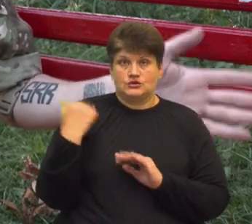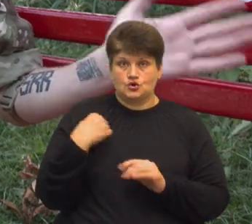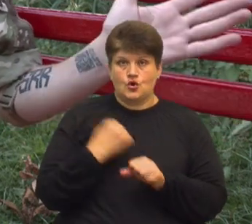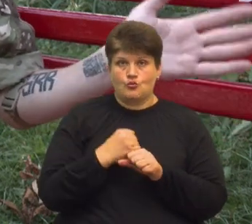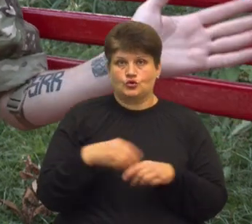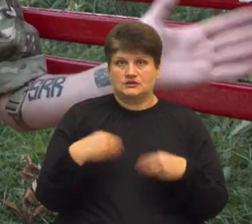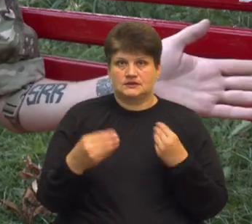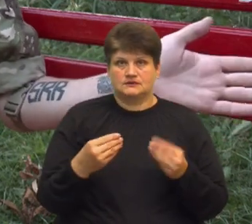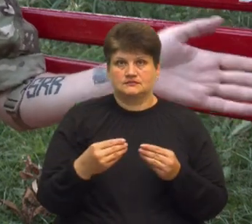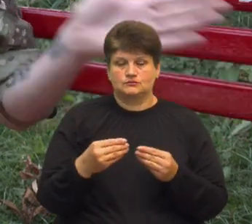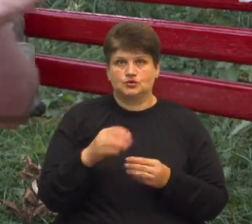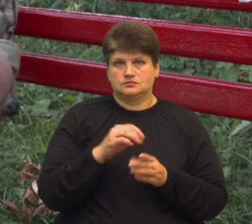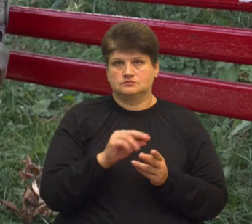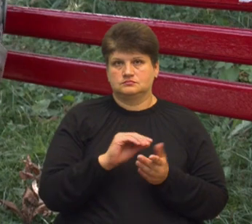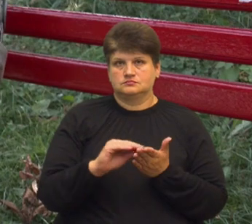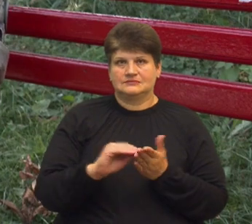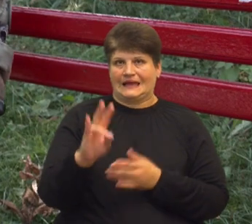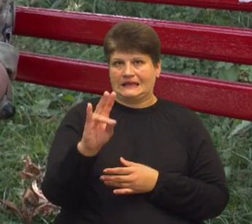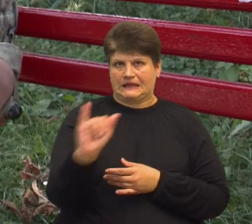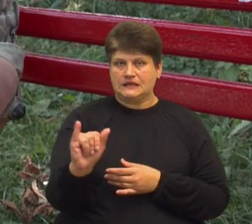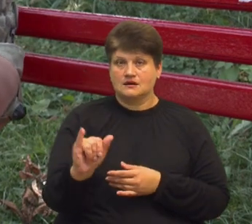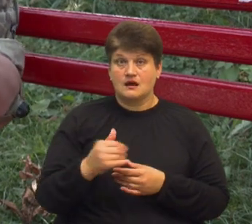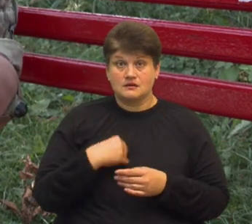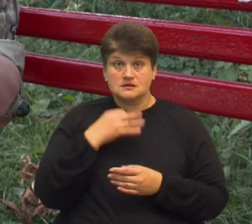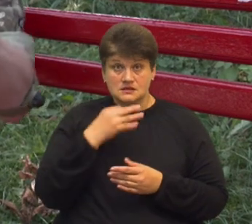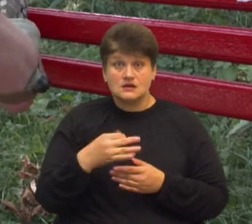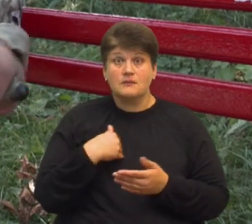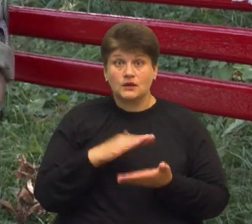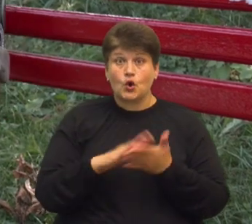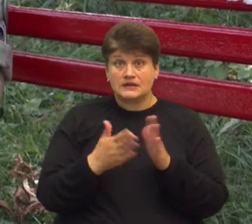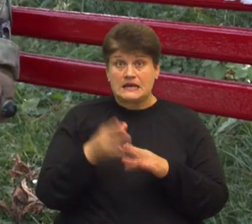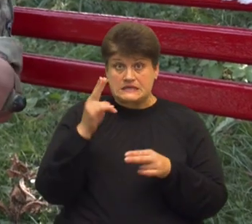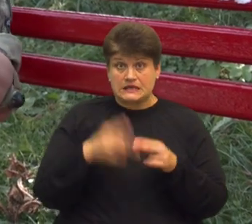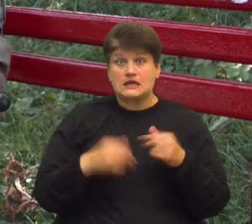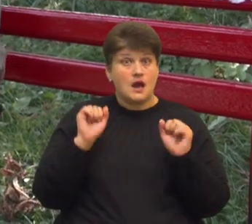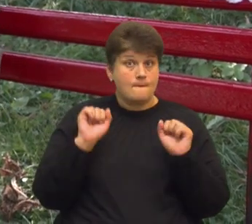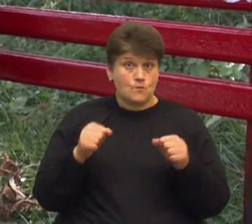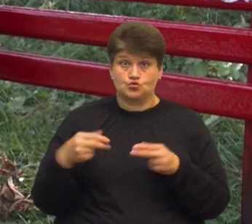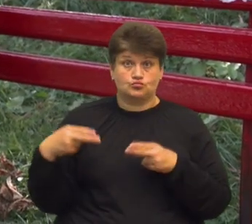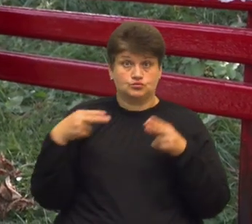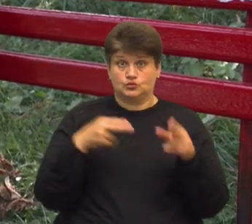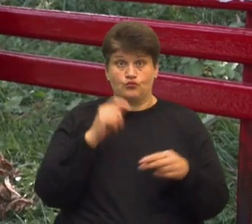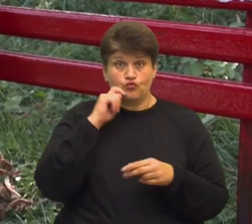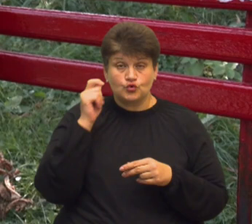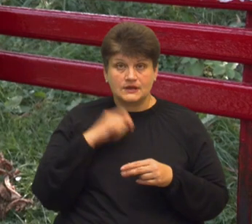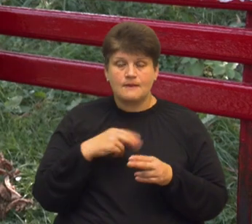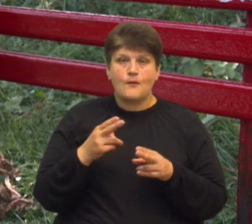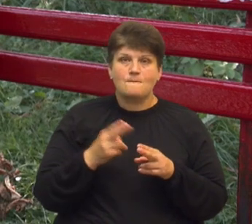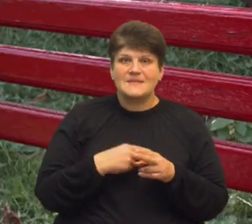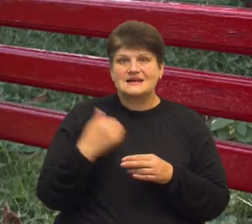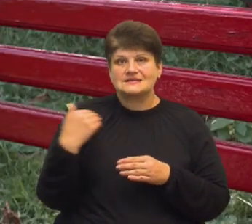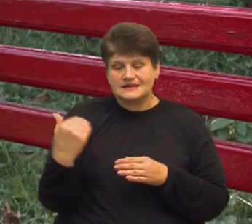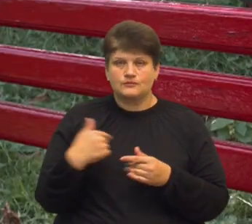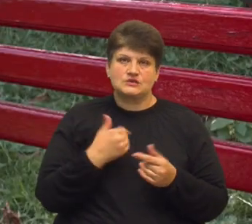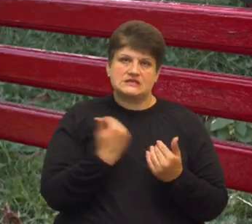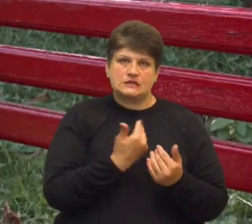категоричним «ні». Але я сказав, що мій контракт закінчився, і я можу приїхати в Україну або без них, або з їхньою